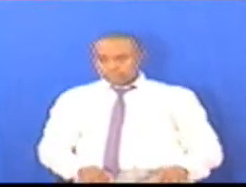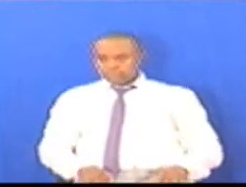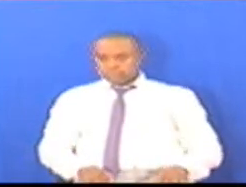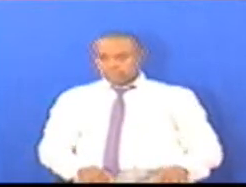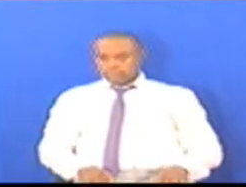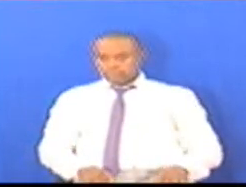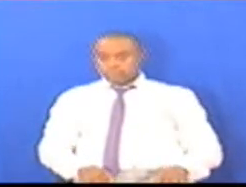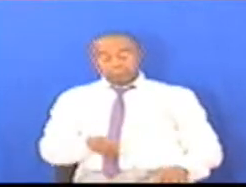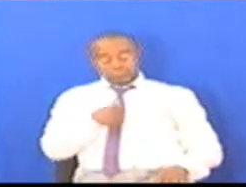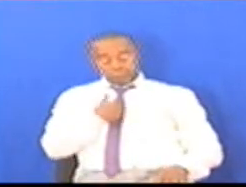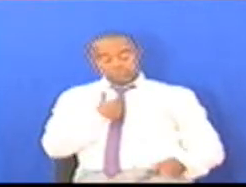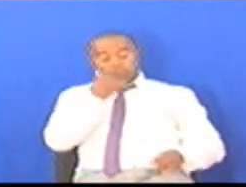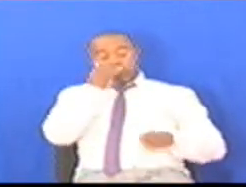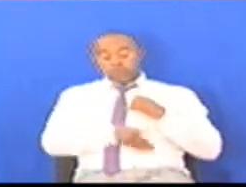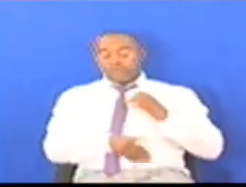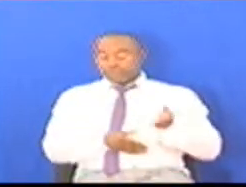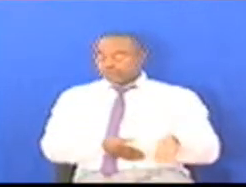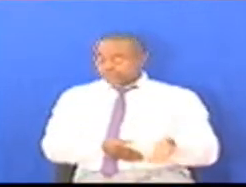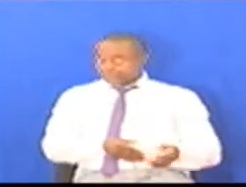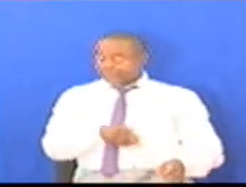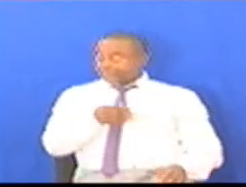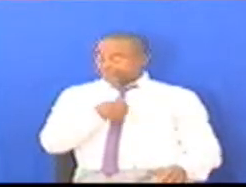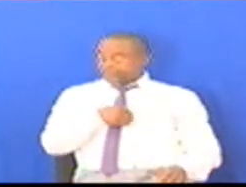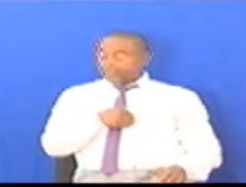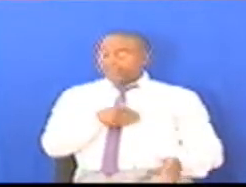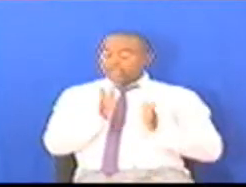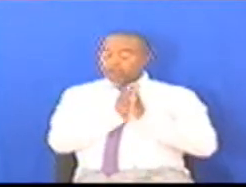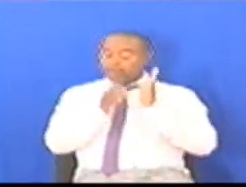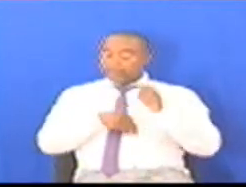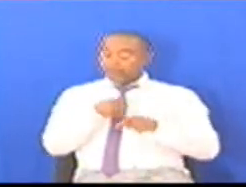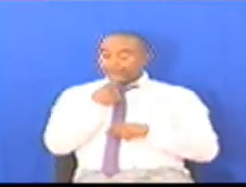Mwisho kabisa Niseme tu kwamba